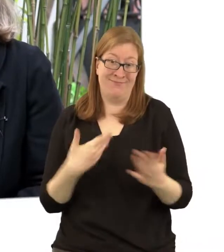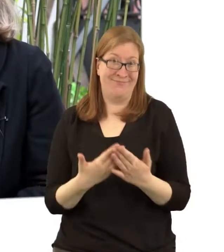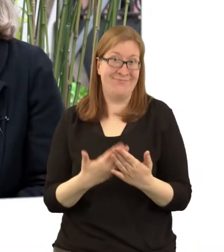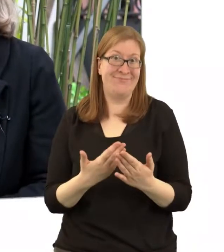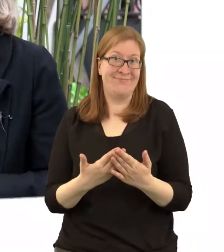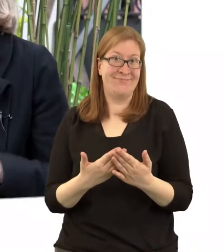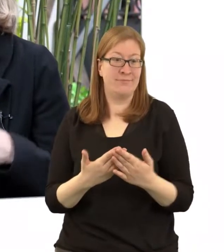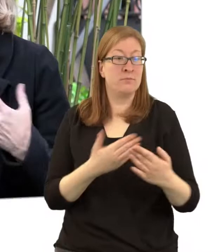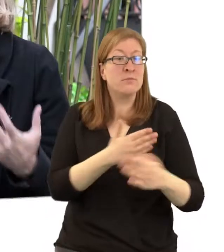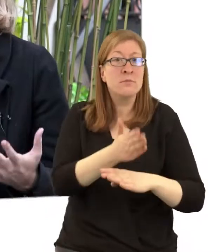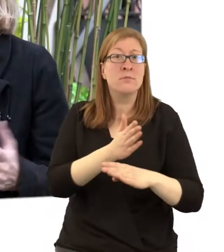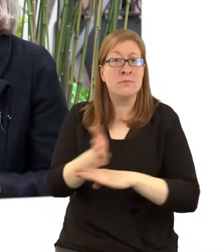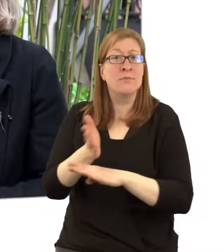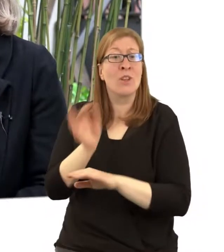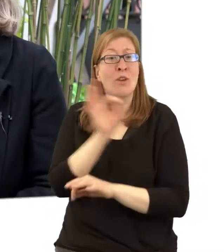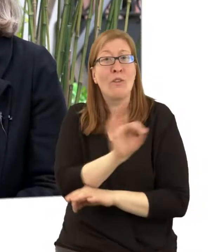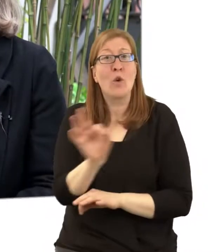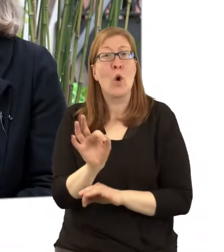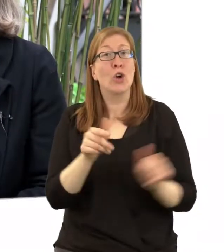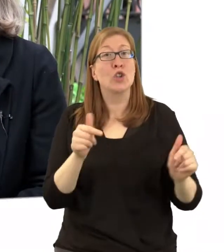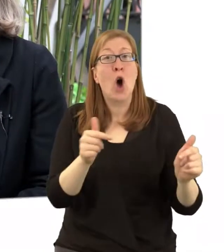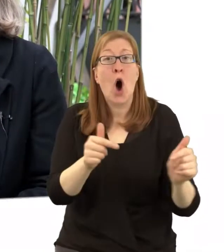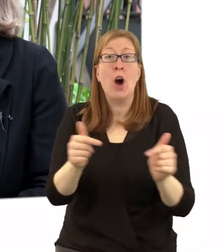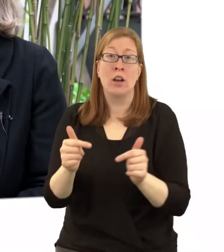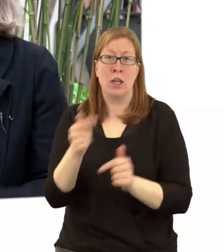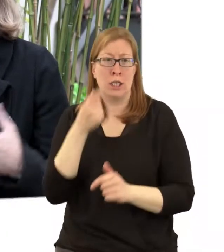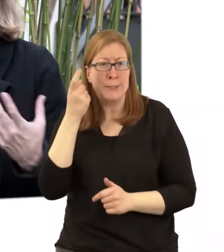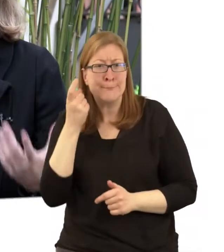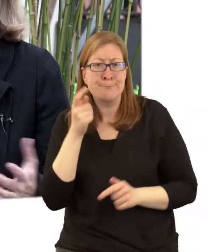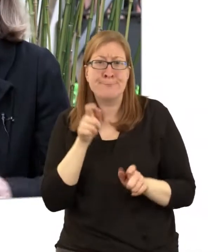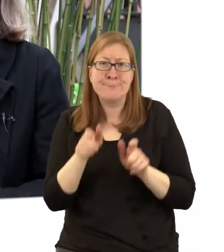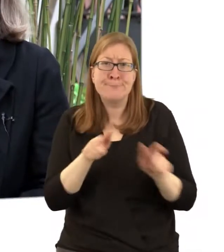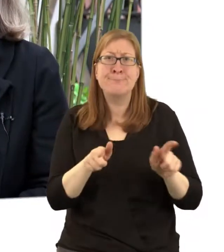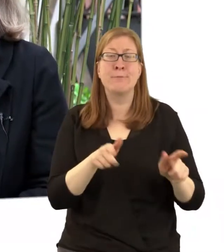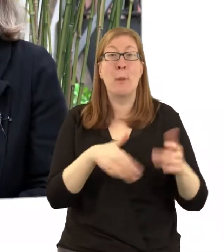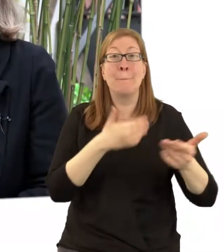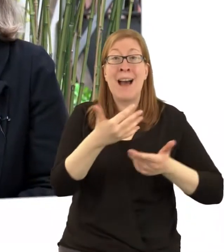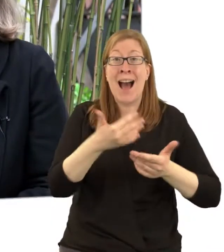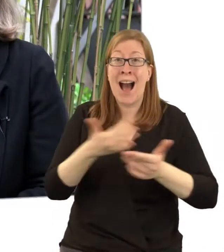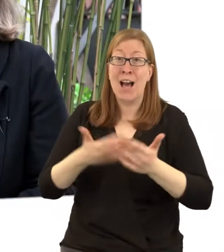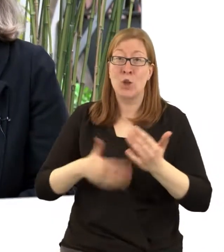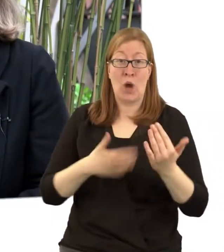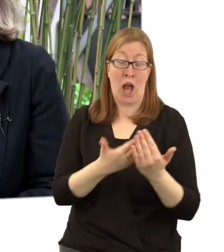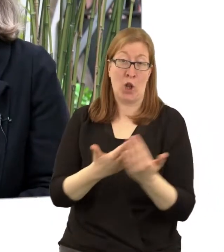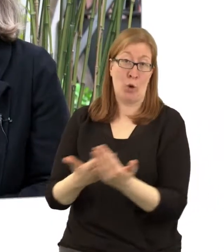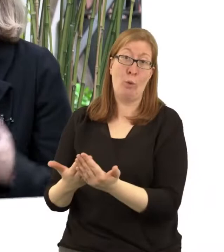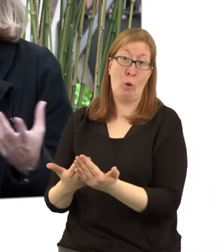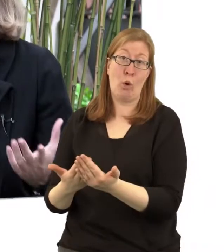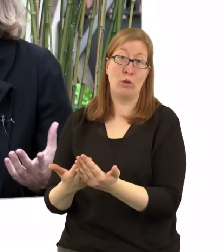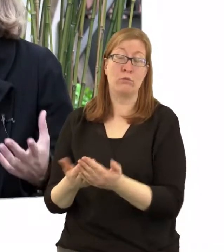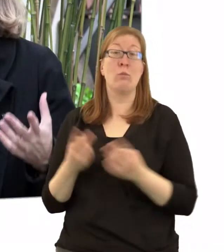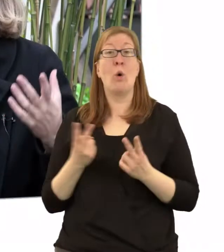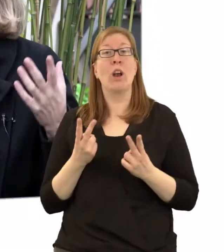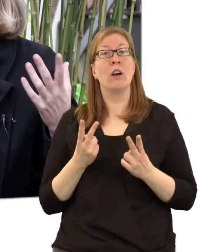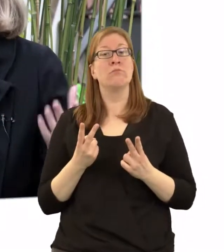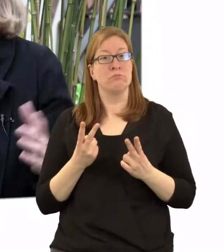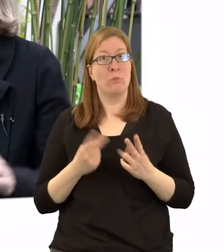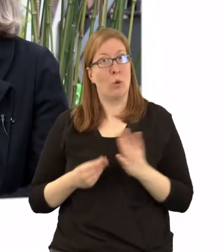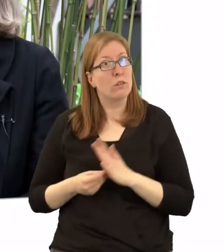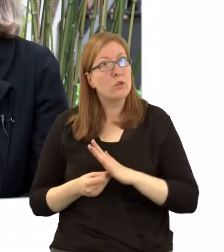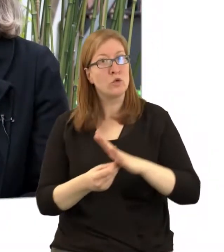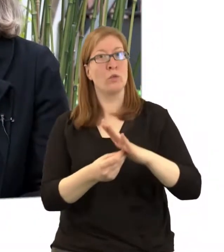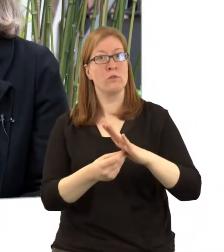natürlich für sie sorgen im Hinblick auf Beratung und im Hinblick auf Unterstützung und